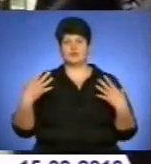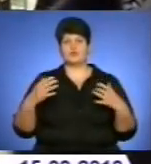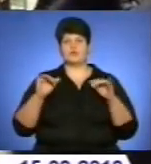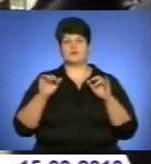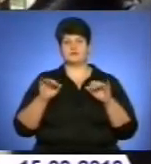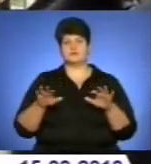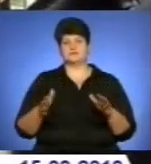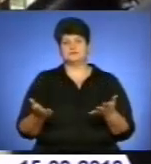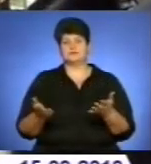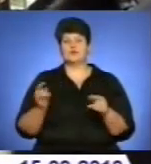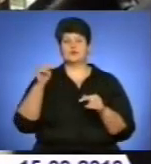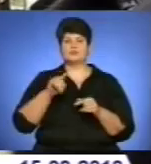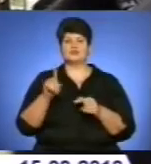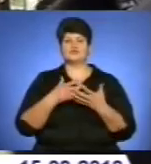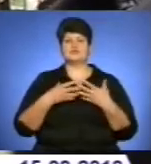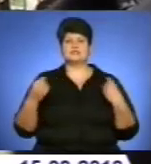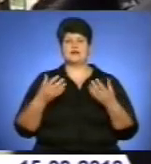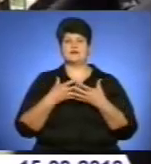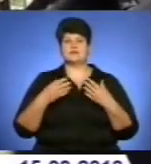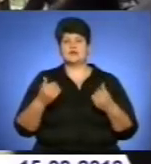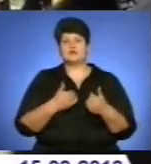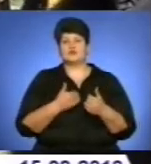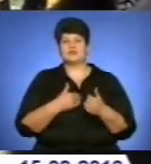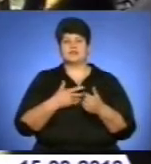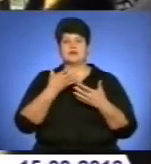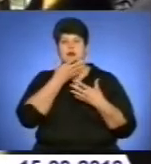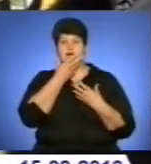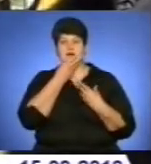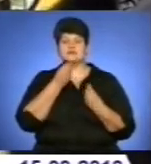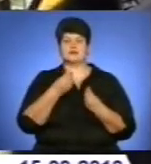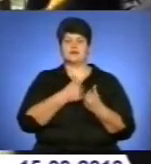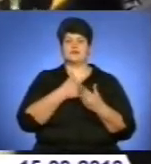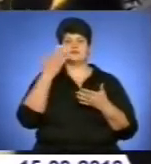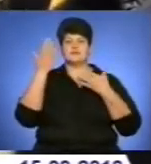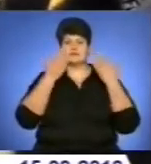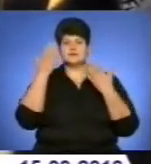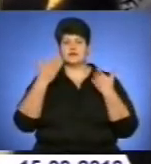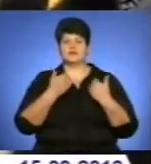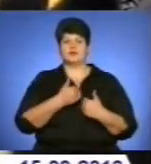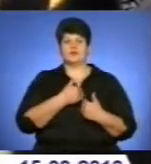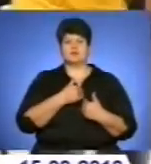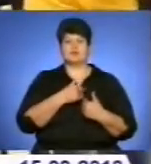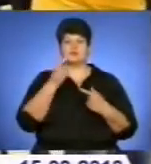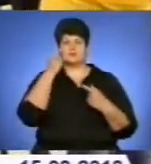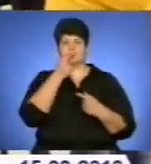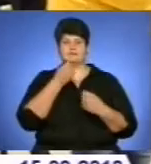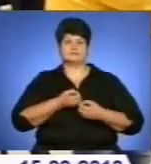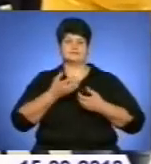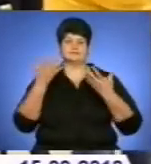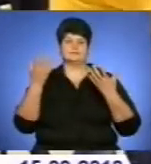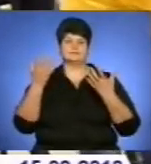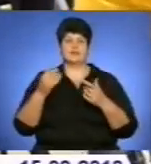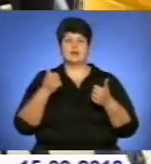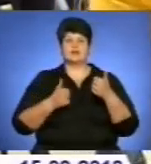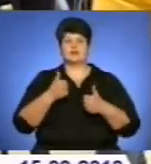конкурсах. Займають всі наші представники району досить почесні місця. Постійно займає район теж командні місця.